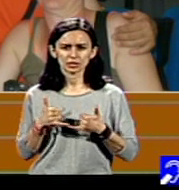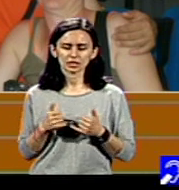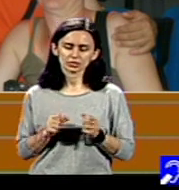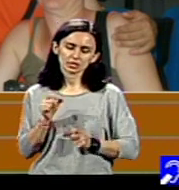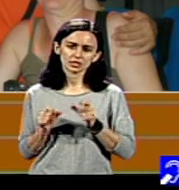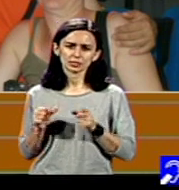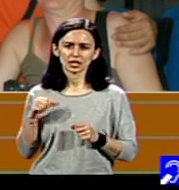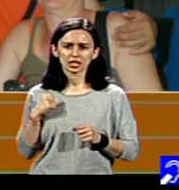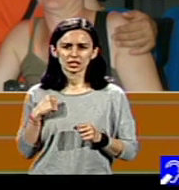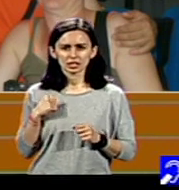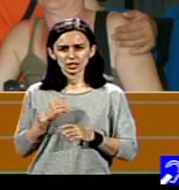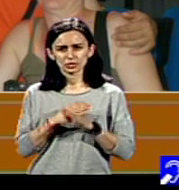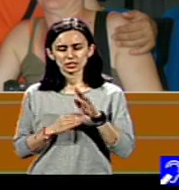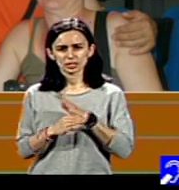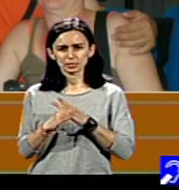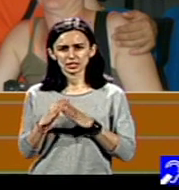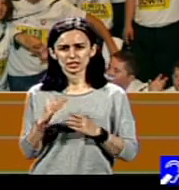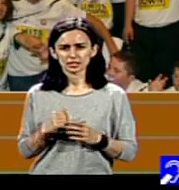disabilități, nu neapărat sindromul Down.